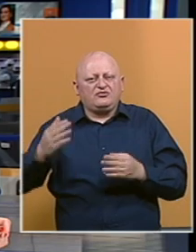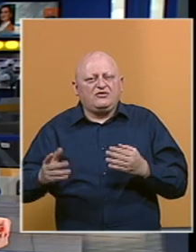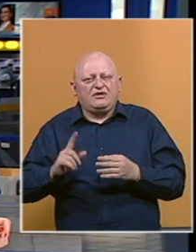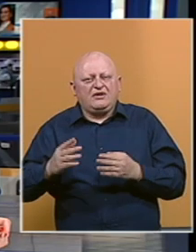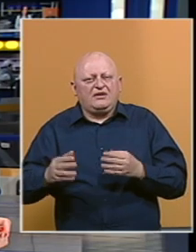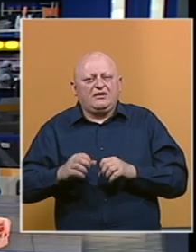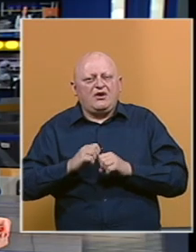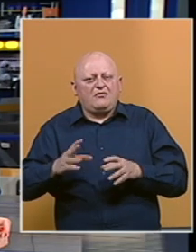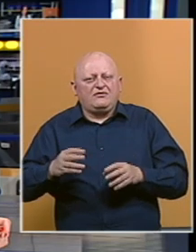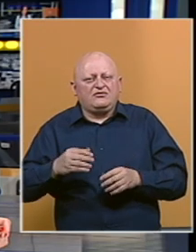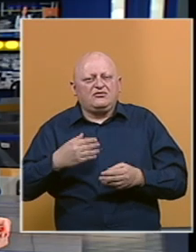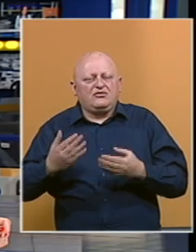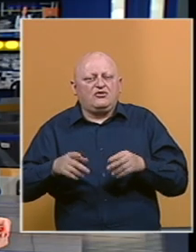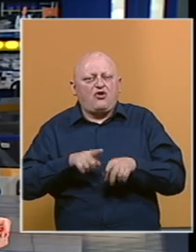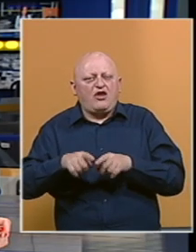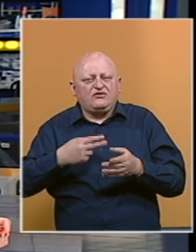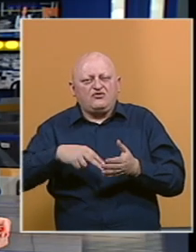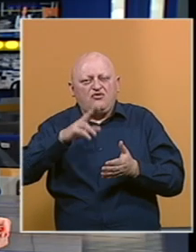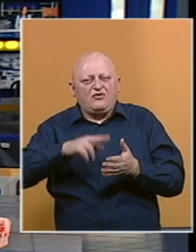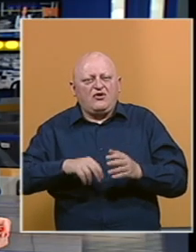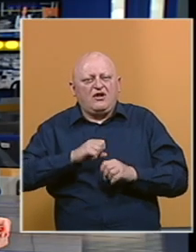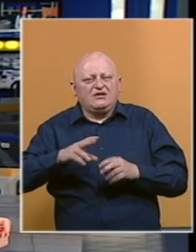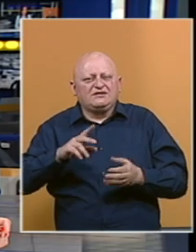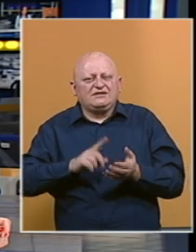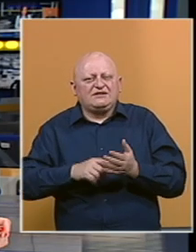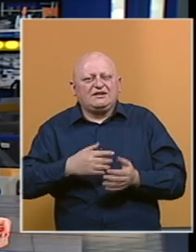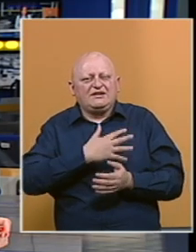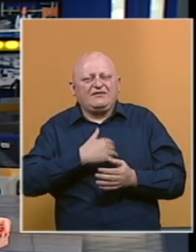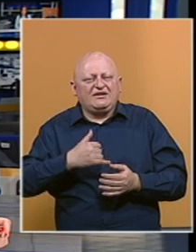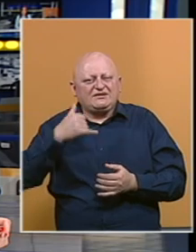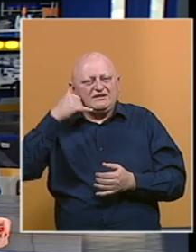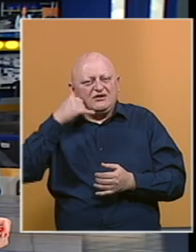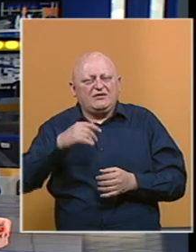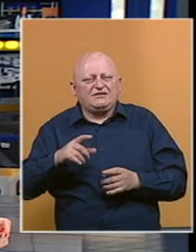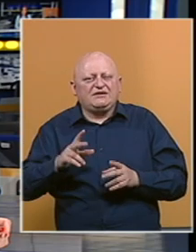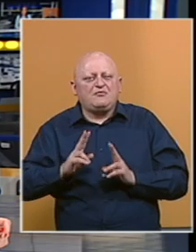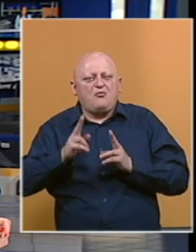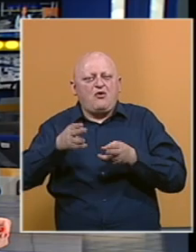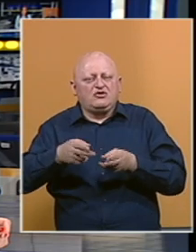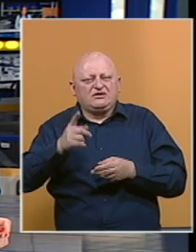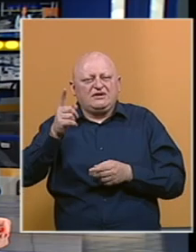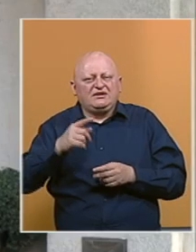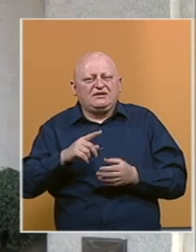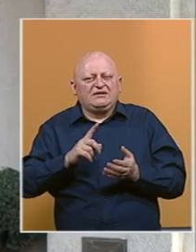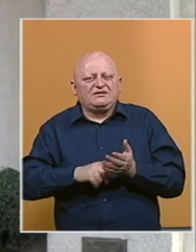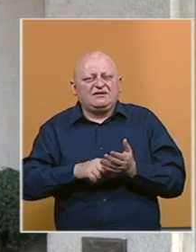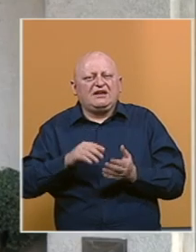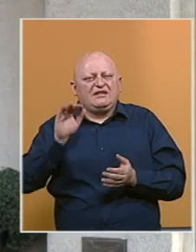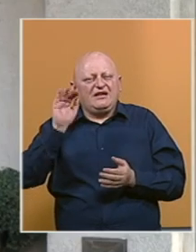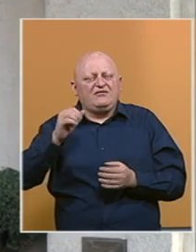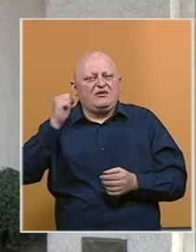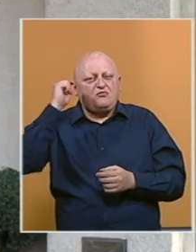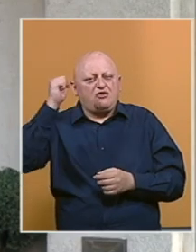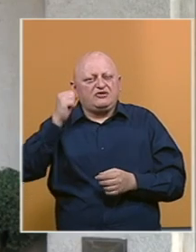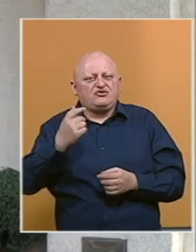štrajk zbog neobnovljenog granskog kolektivnog ugovora oglasio se Sindikat Hrvatskih telekomunikacija Dede Mostar. Sindikat